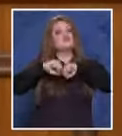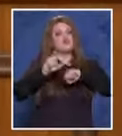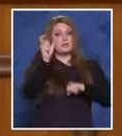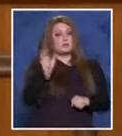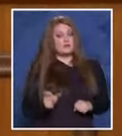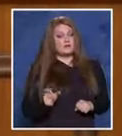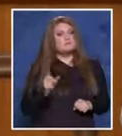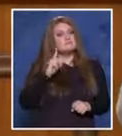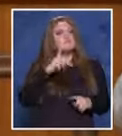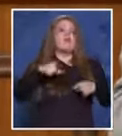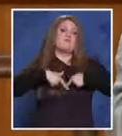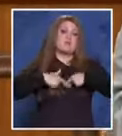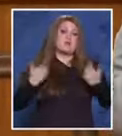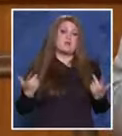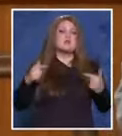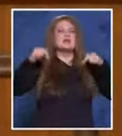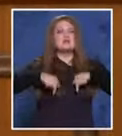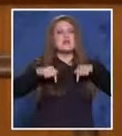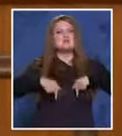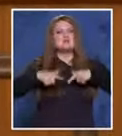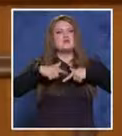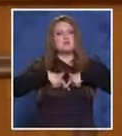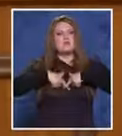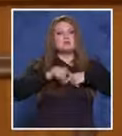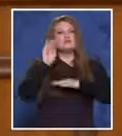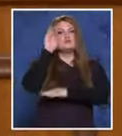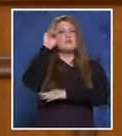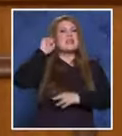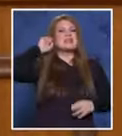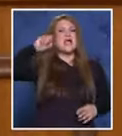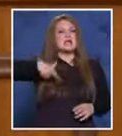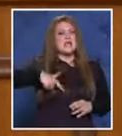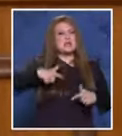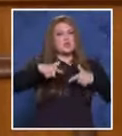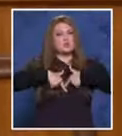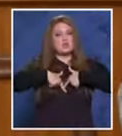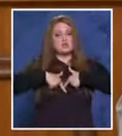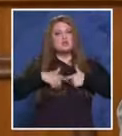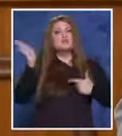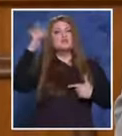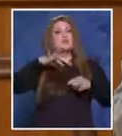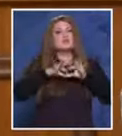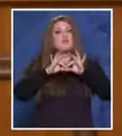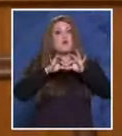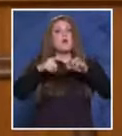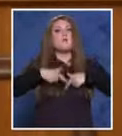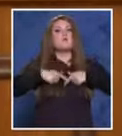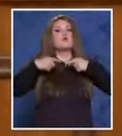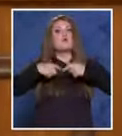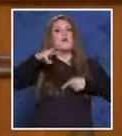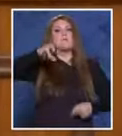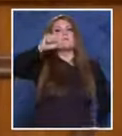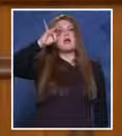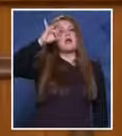Както разбирате, днешното ни дело ще бъде наказателно и ще се води от прокурор Марин